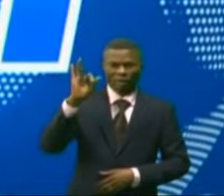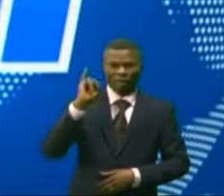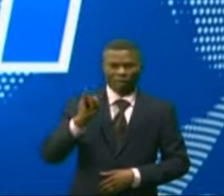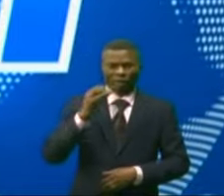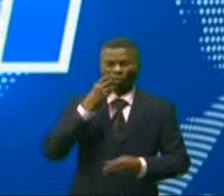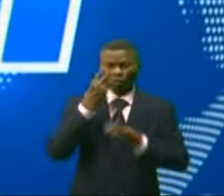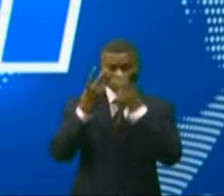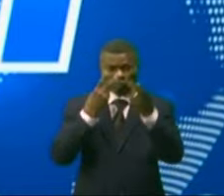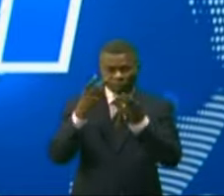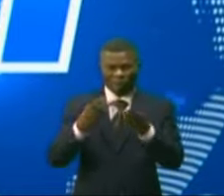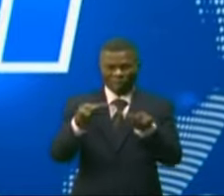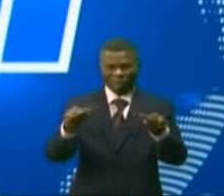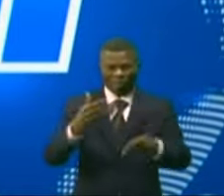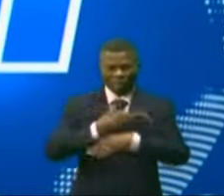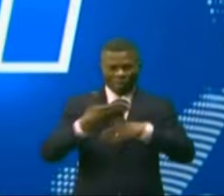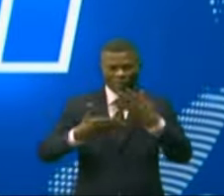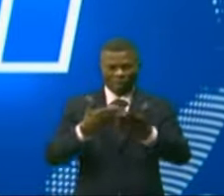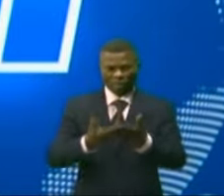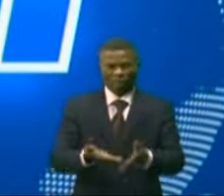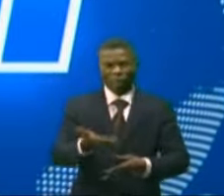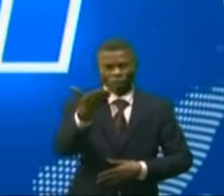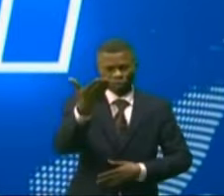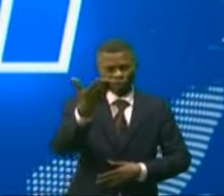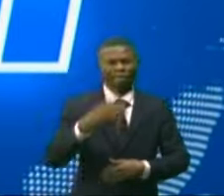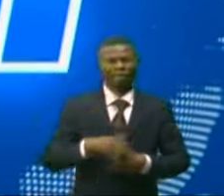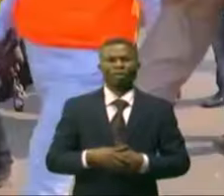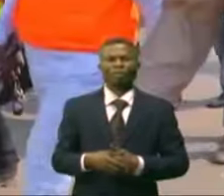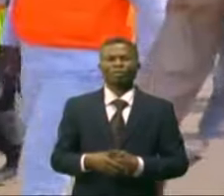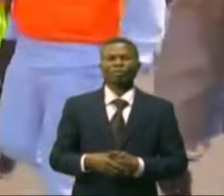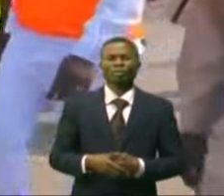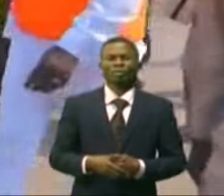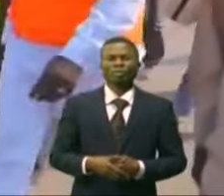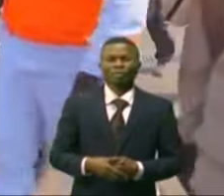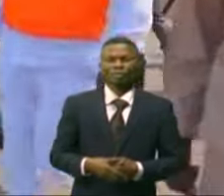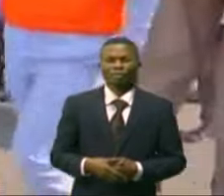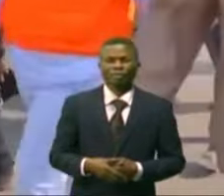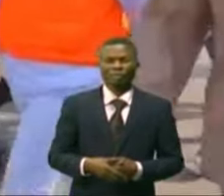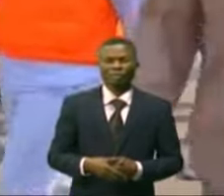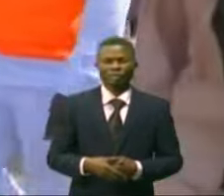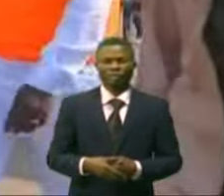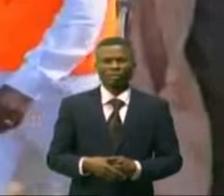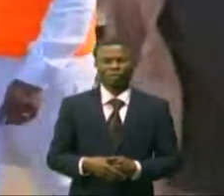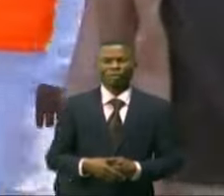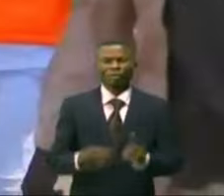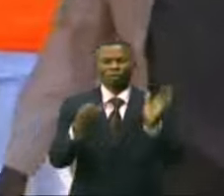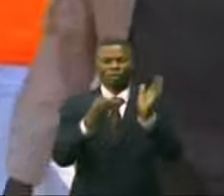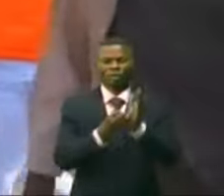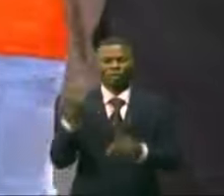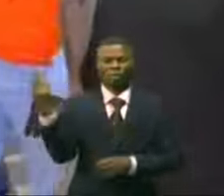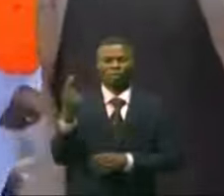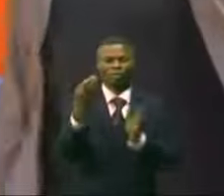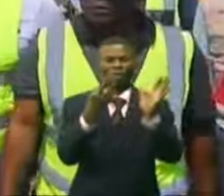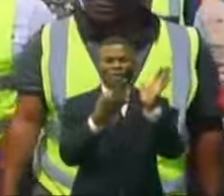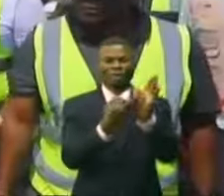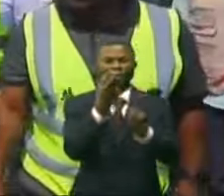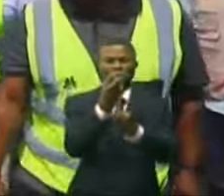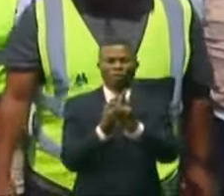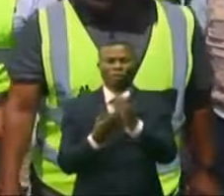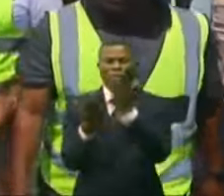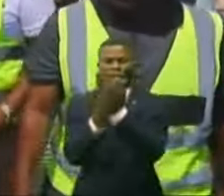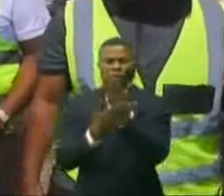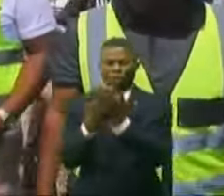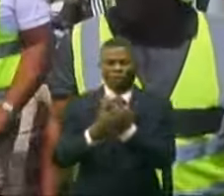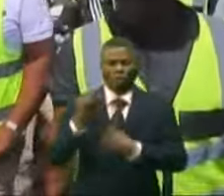chantiers, nous dit Yolande Voka, à travers ces images. Pas de réponse dimanche 28 juillet 2024 pour la